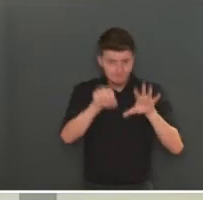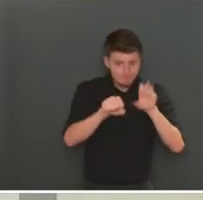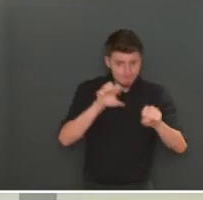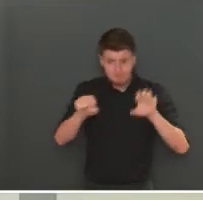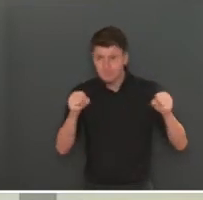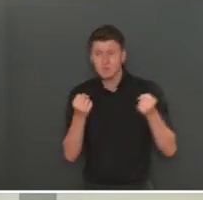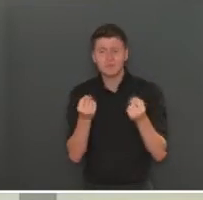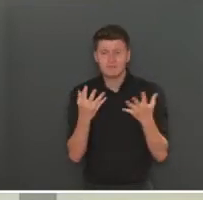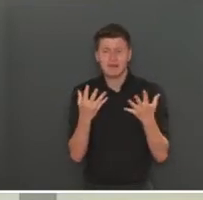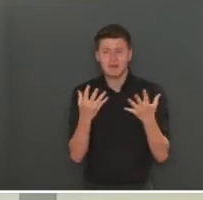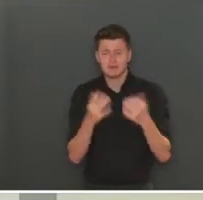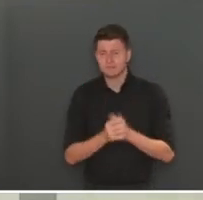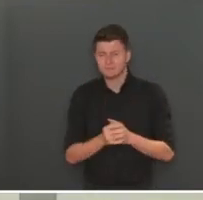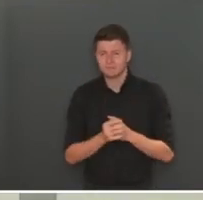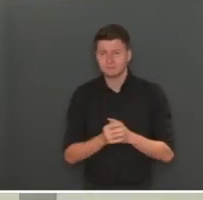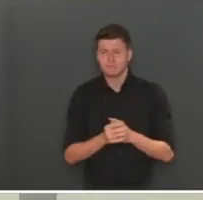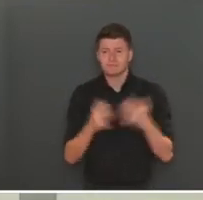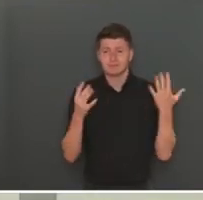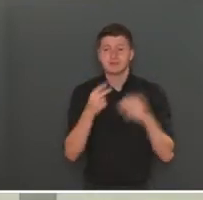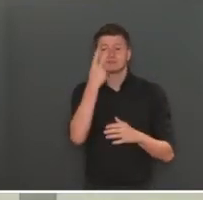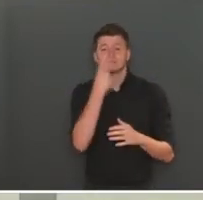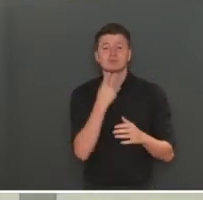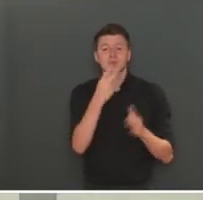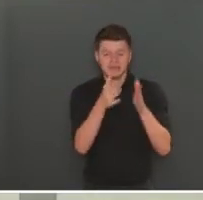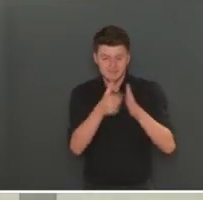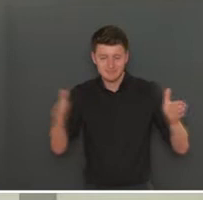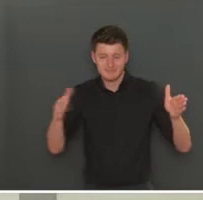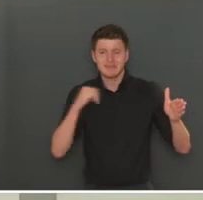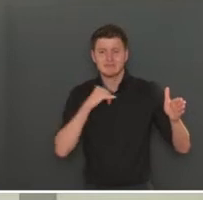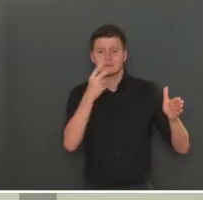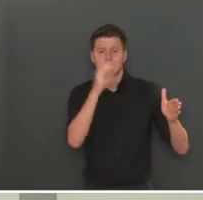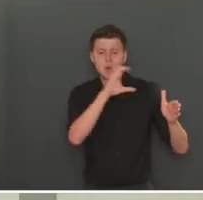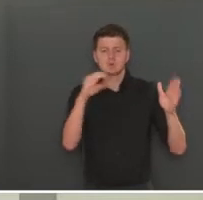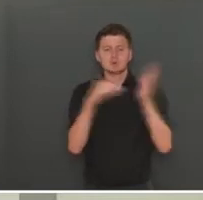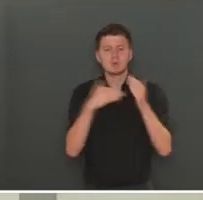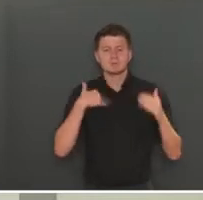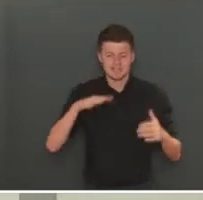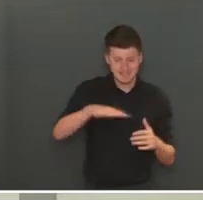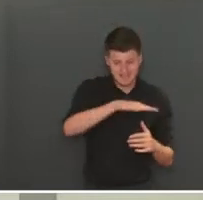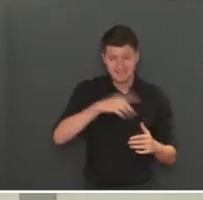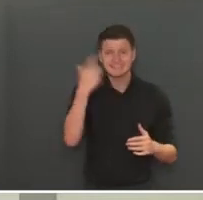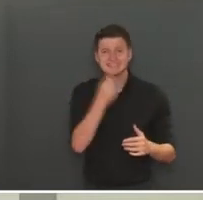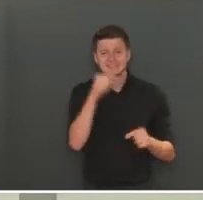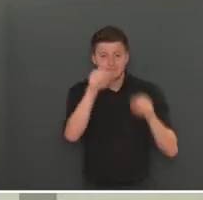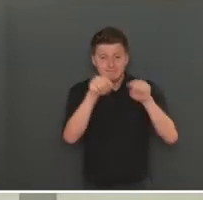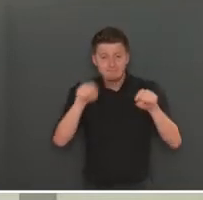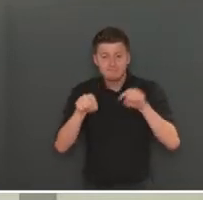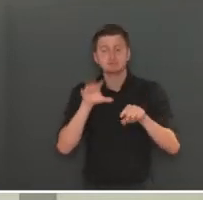Le nombre d'hospitalisations, le nombre de contaminations, eh bien aujourd'hui, on peut parler de 70 cas par 100 000